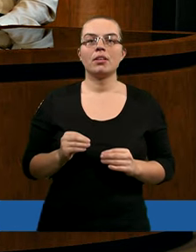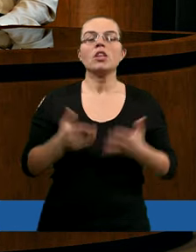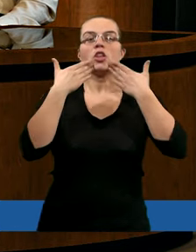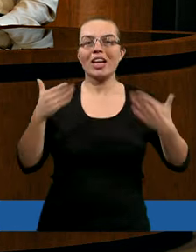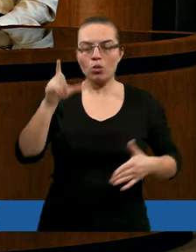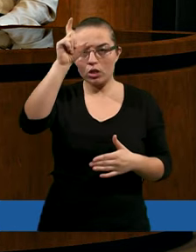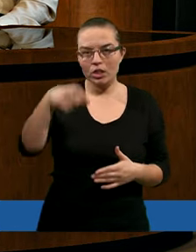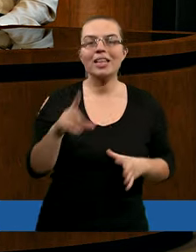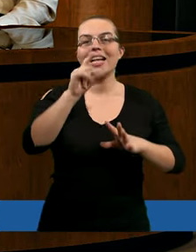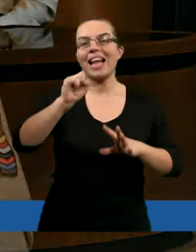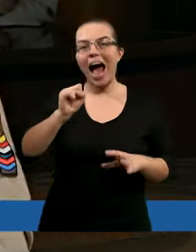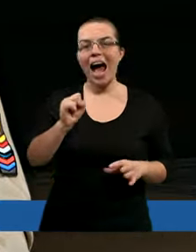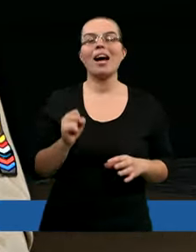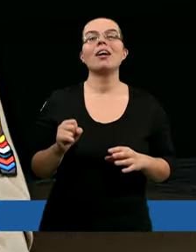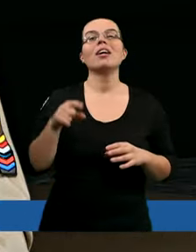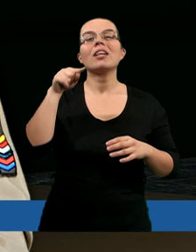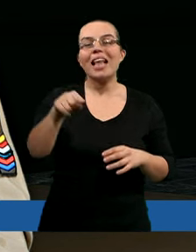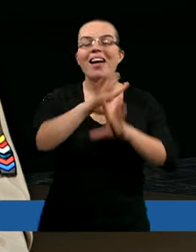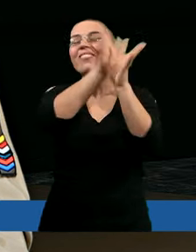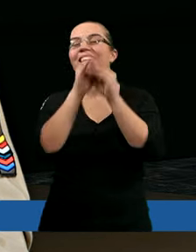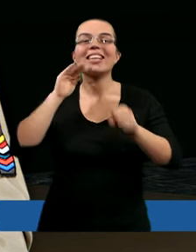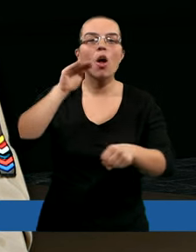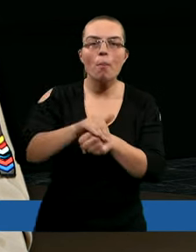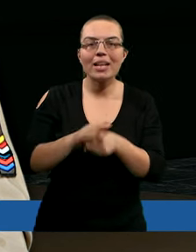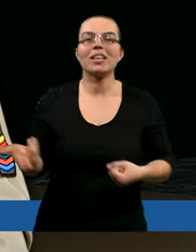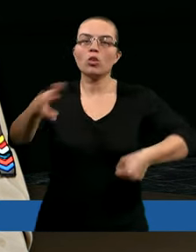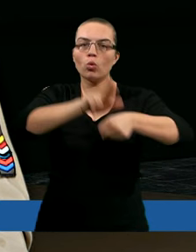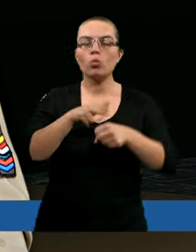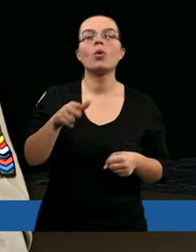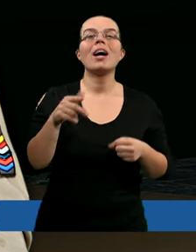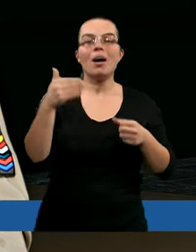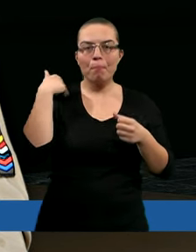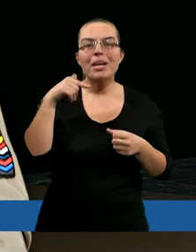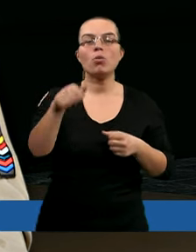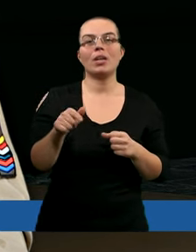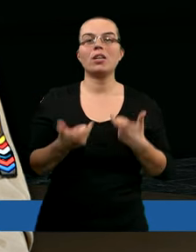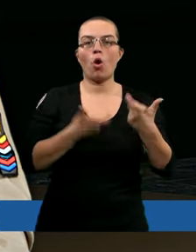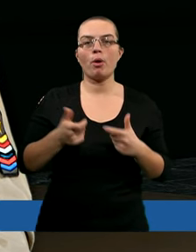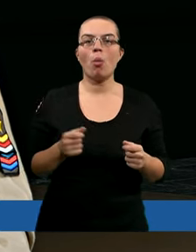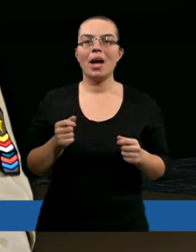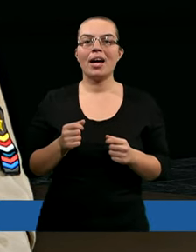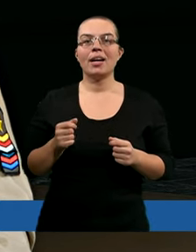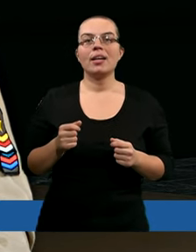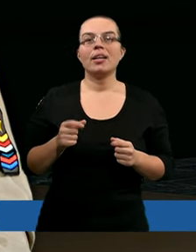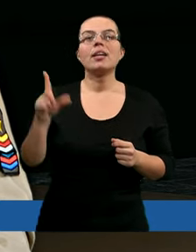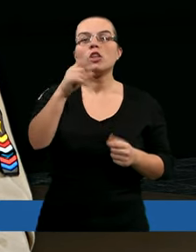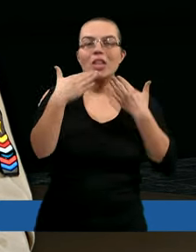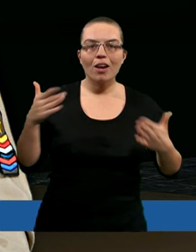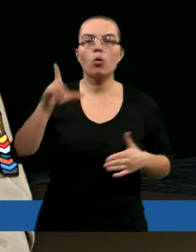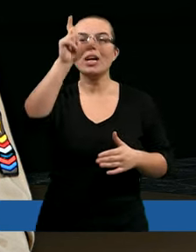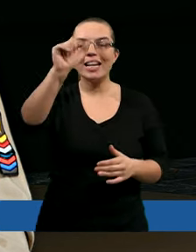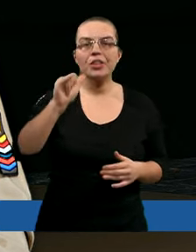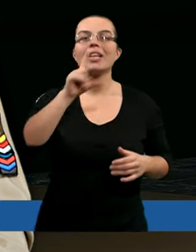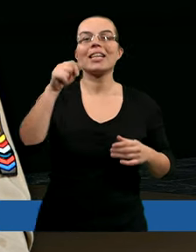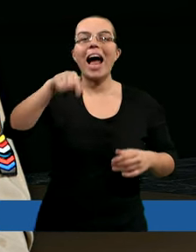Dziękuję Ci za te wszystkie obietnice, które znajdujemy w Twoim Słowie. Dziękuję